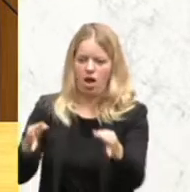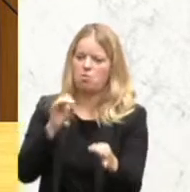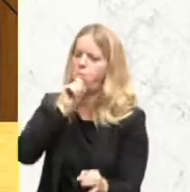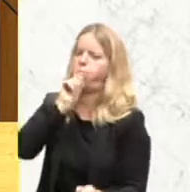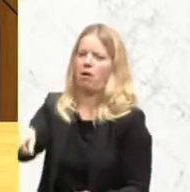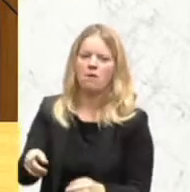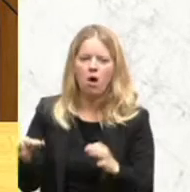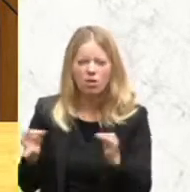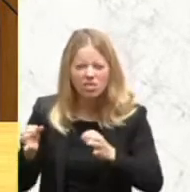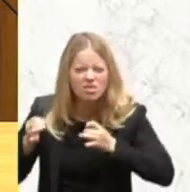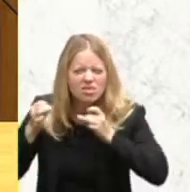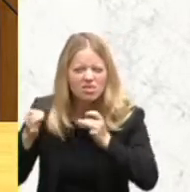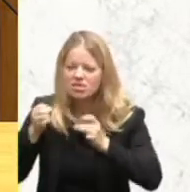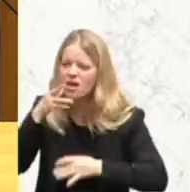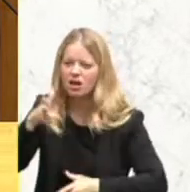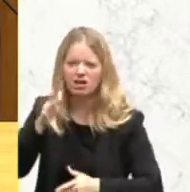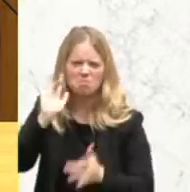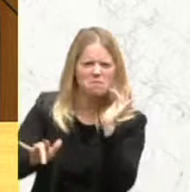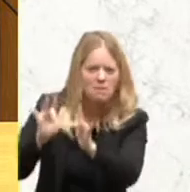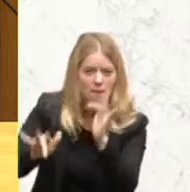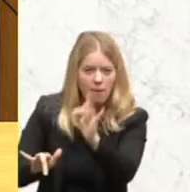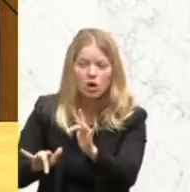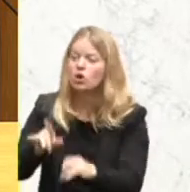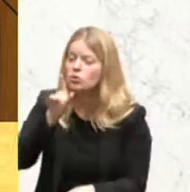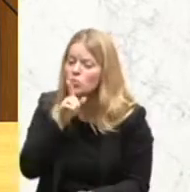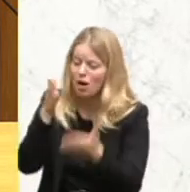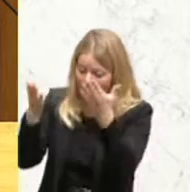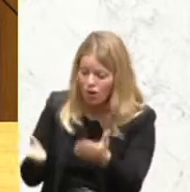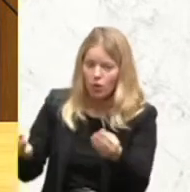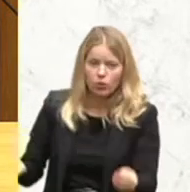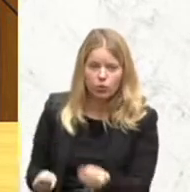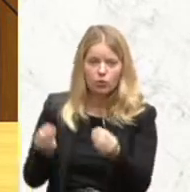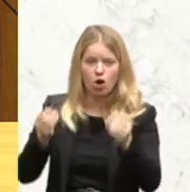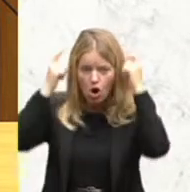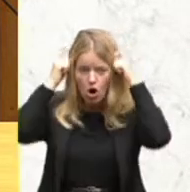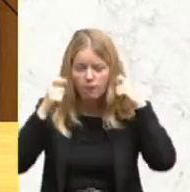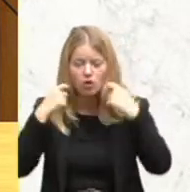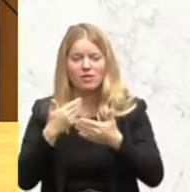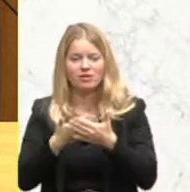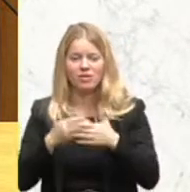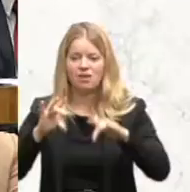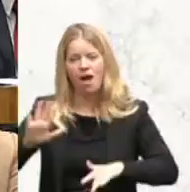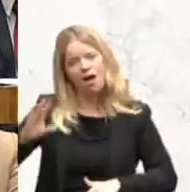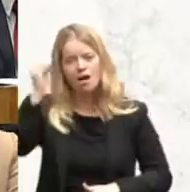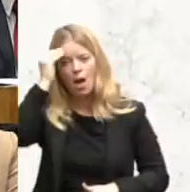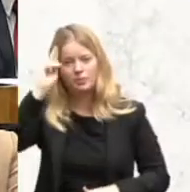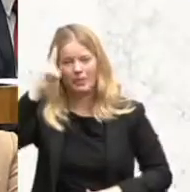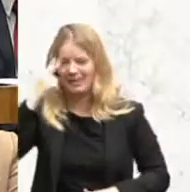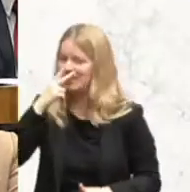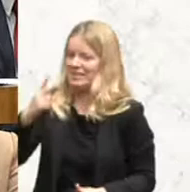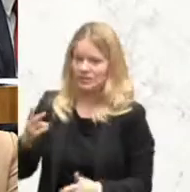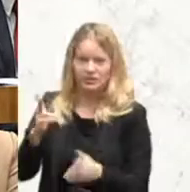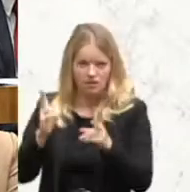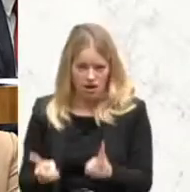weil zum Beispiel durch das Kopftuch ihr Glaubensbekenntnis sichtbar ist. Das kann es